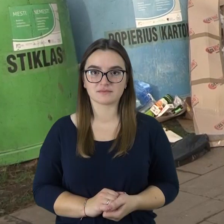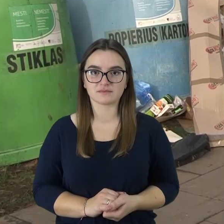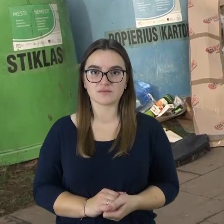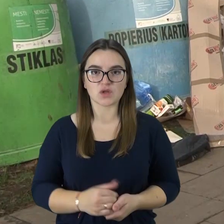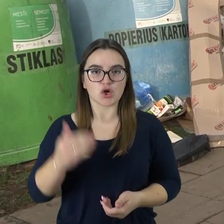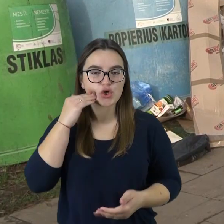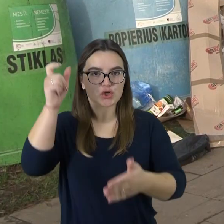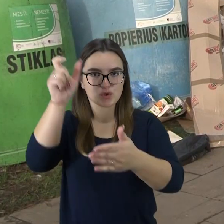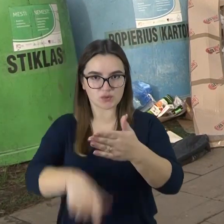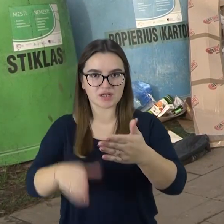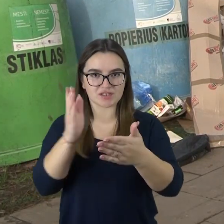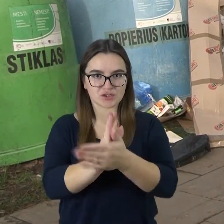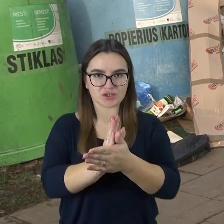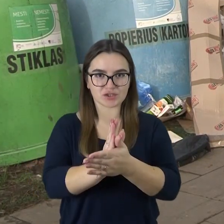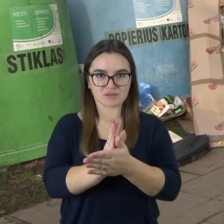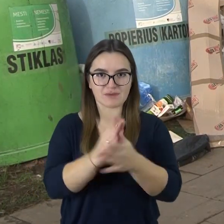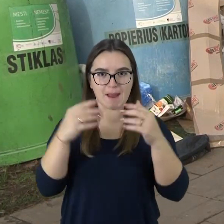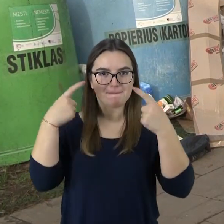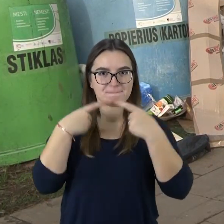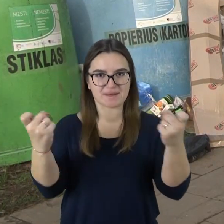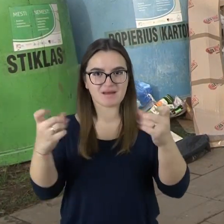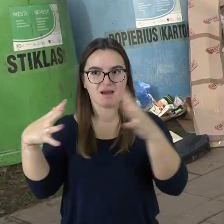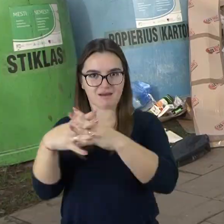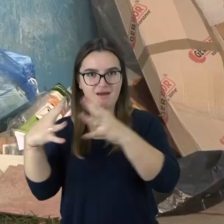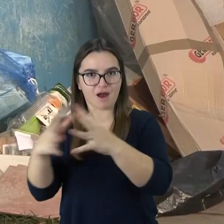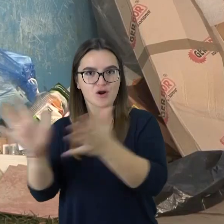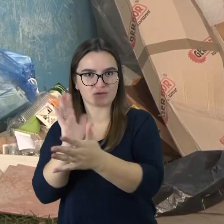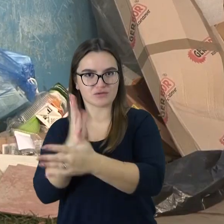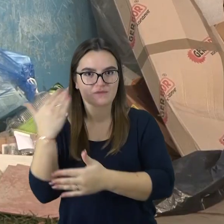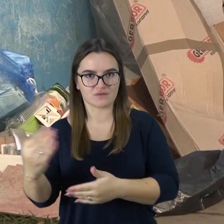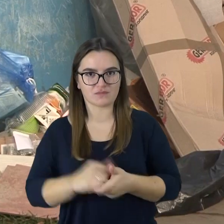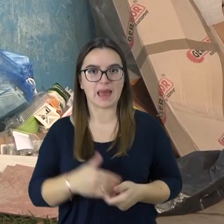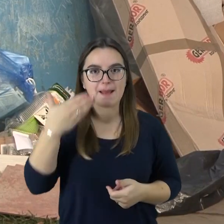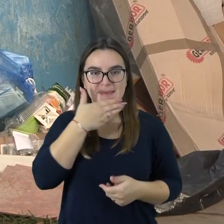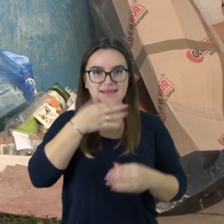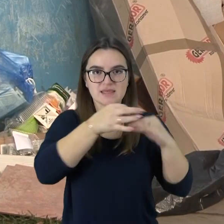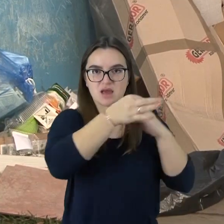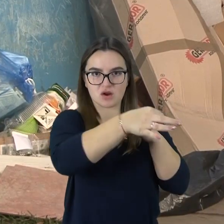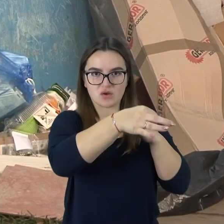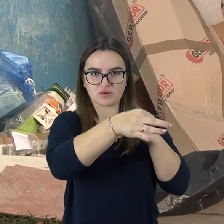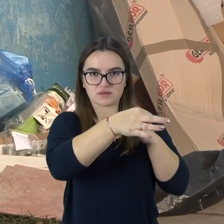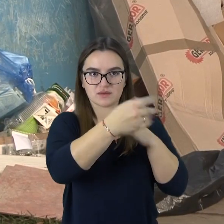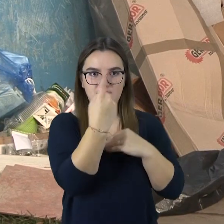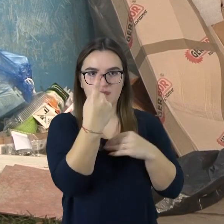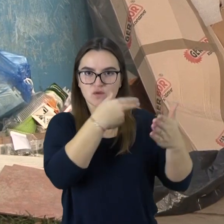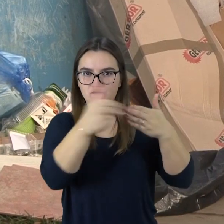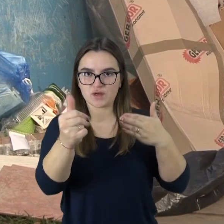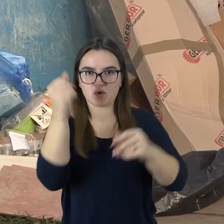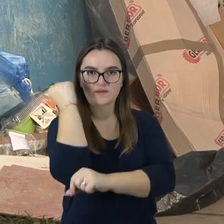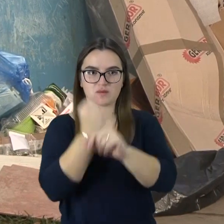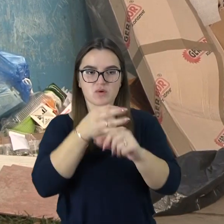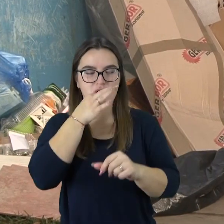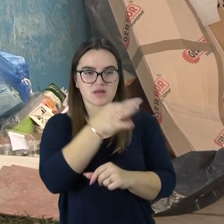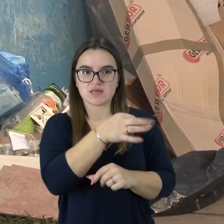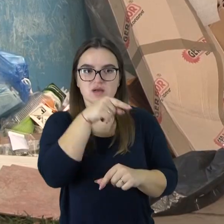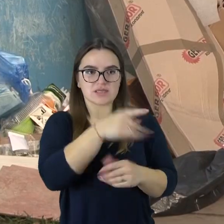Pilietiška Šiaulietė skelbia karo šiukšliams. Vienos pėtinėme miesto dalyje esančios ūkdymo įstigos darbuotoje nebegali kesti